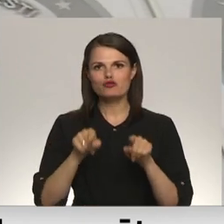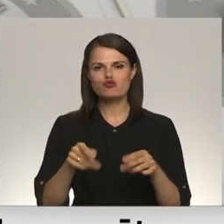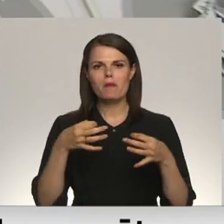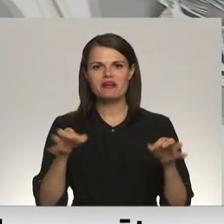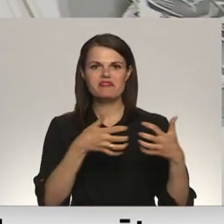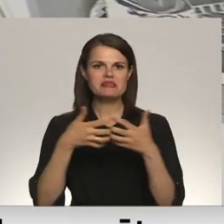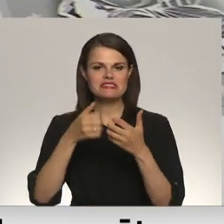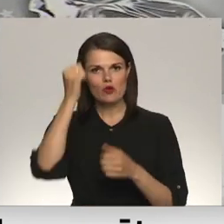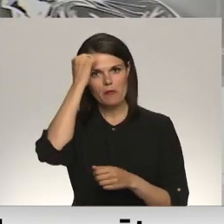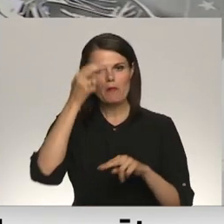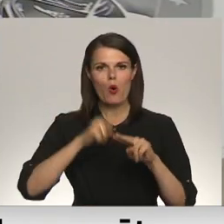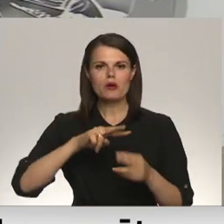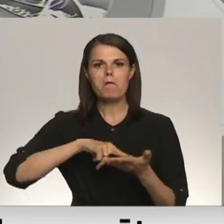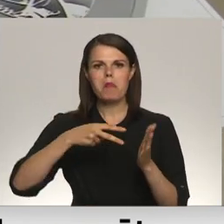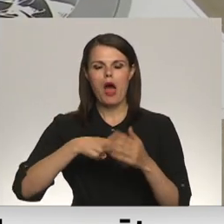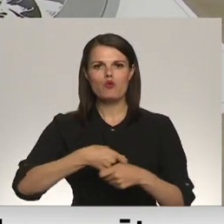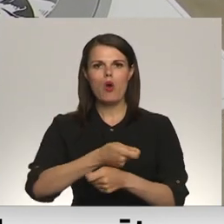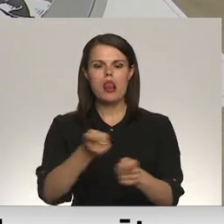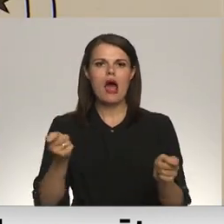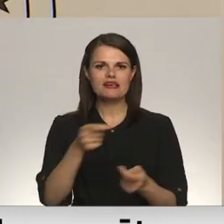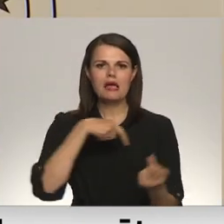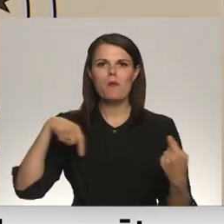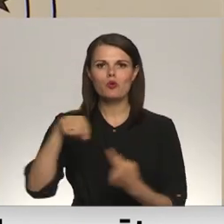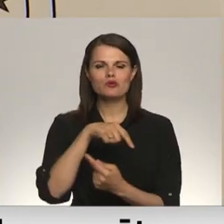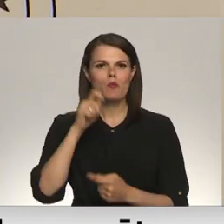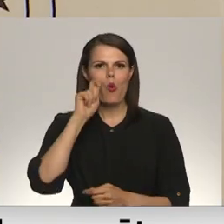un plāno laist apgrozībā Ukrainai veltītas eiro monētas.